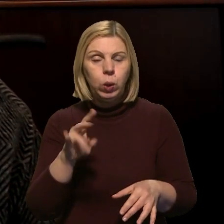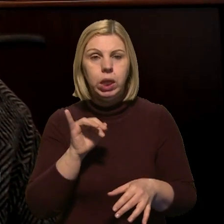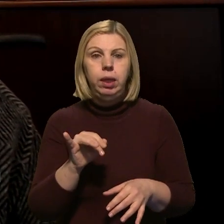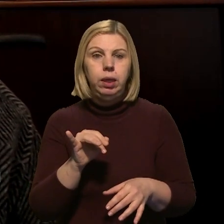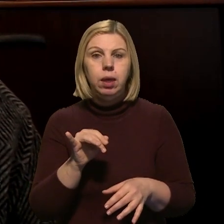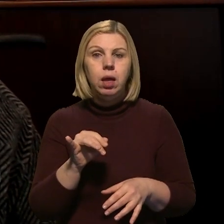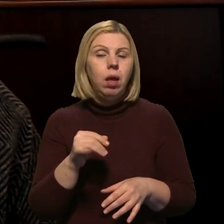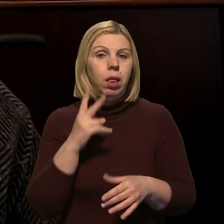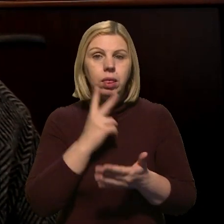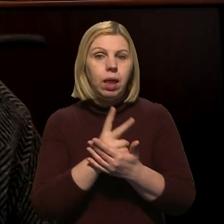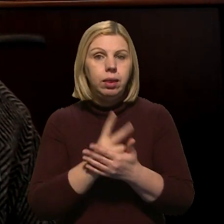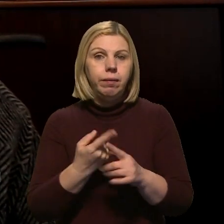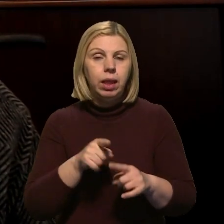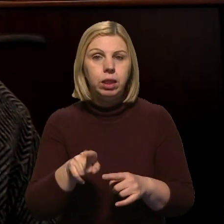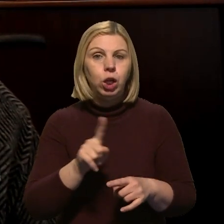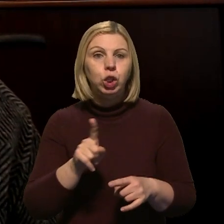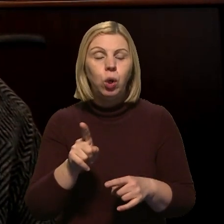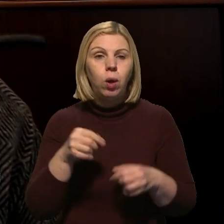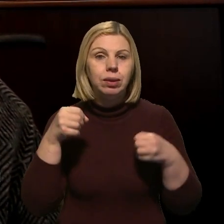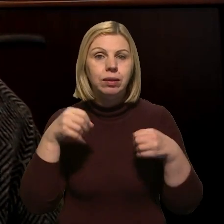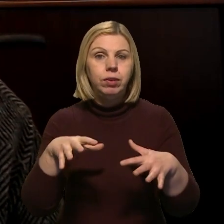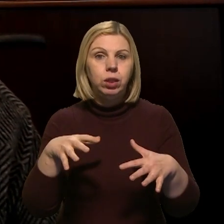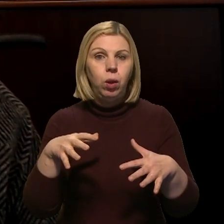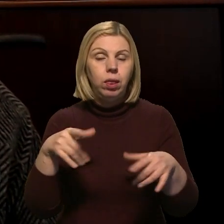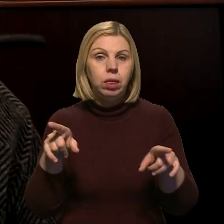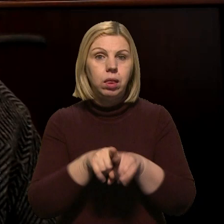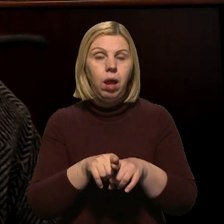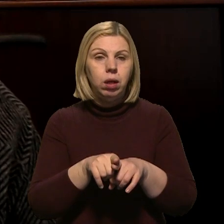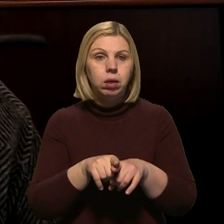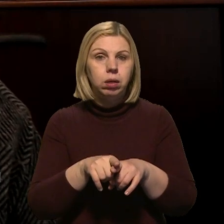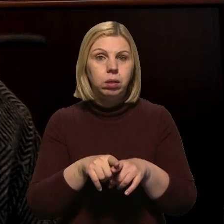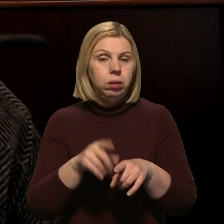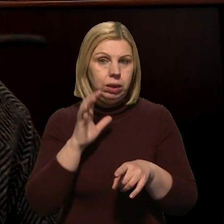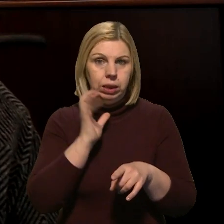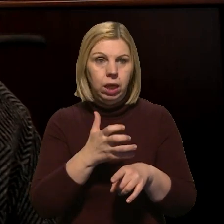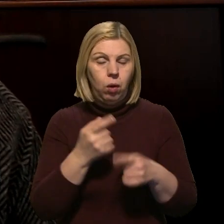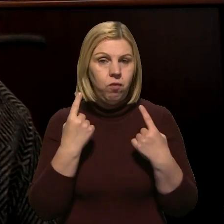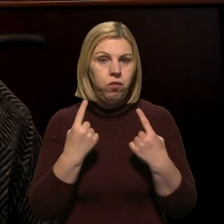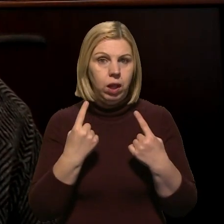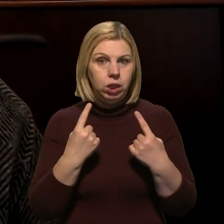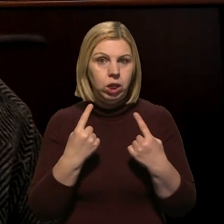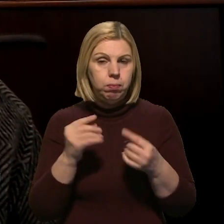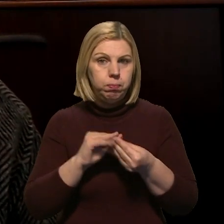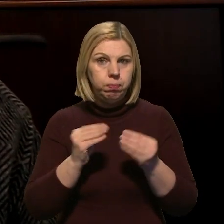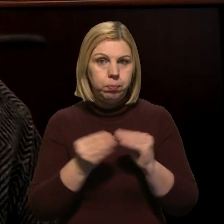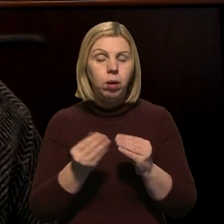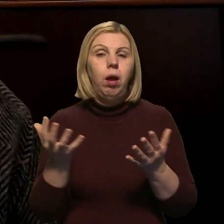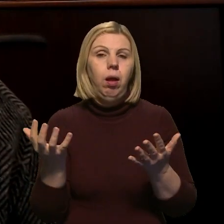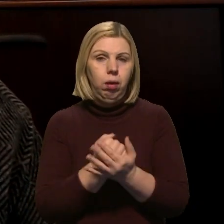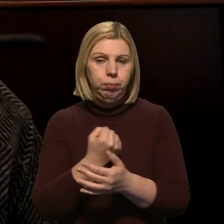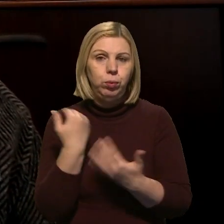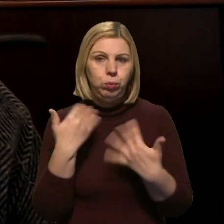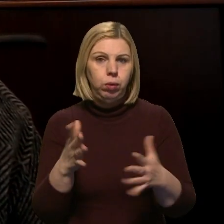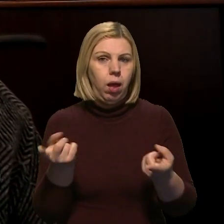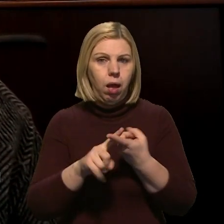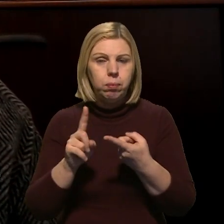І незважаючи на те, що споживання досягло таких досить серйозних величин, вдалося його покрити,